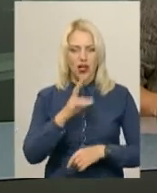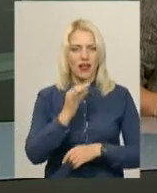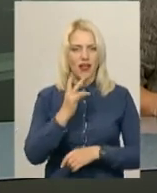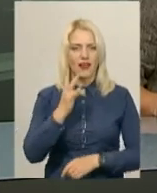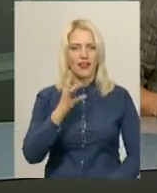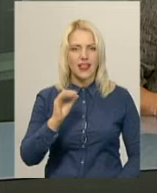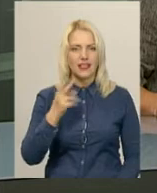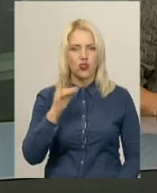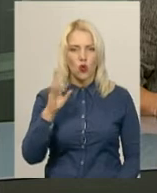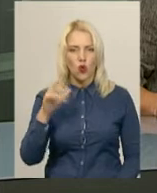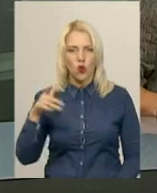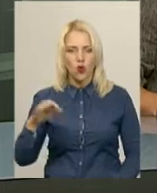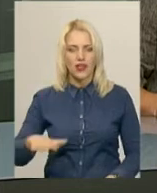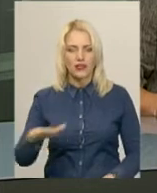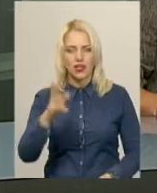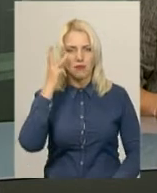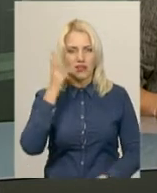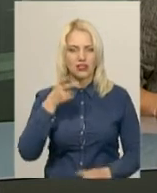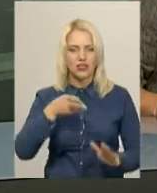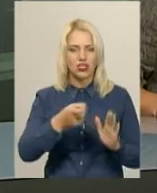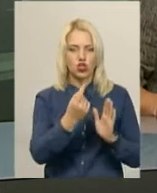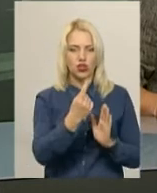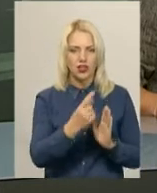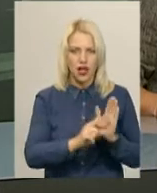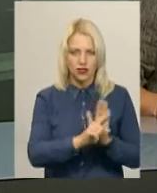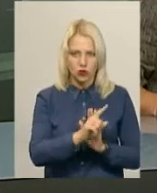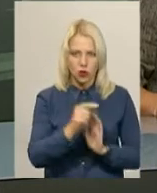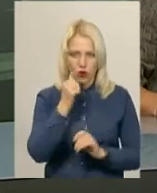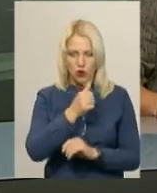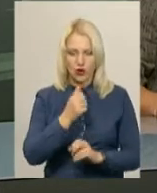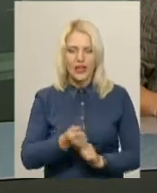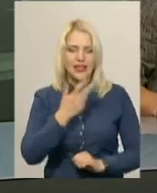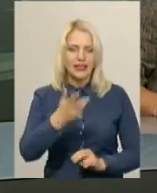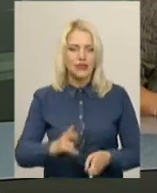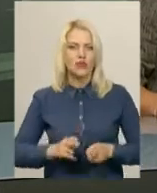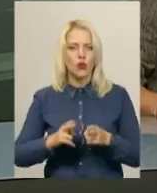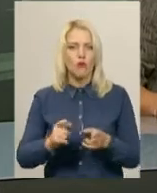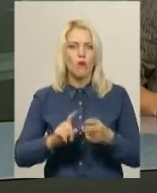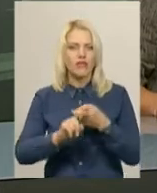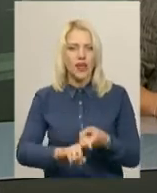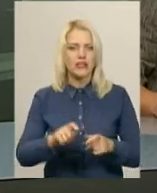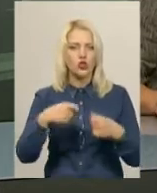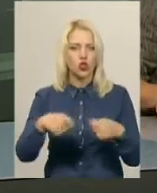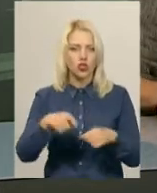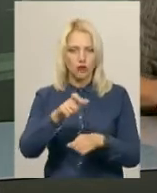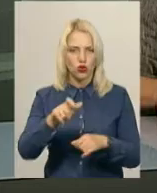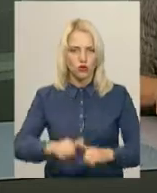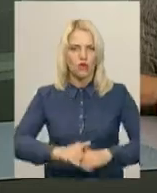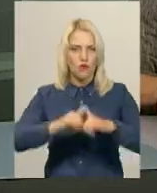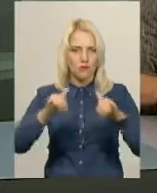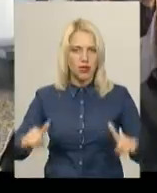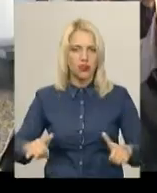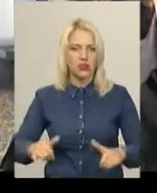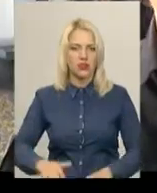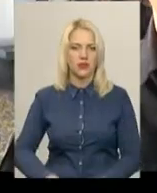на території Хмельниччини з 2011 року кількість скоєних злочинів, пов'язаних з торгівлею людьми, збільшилася.